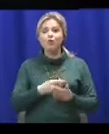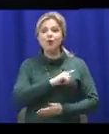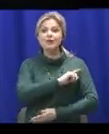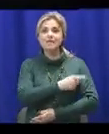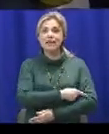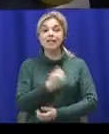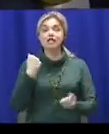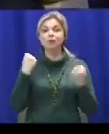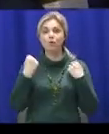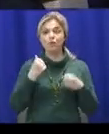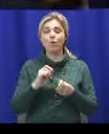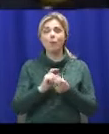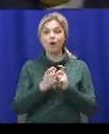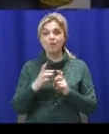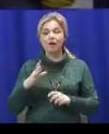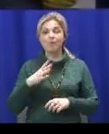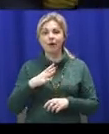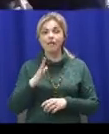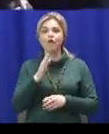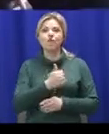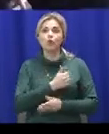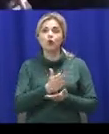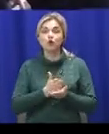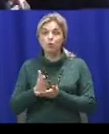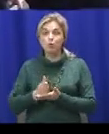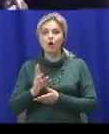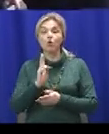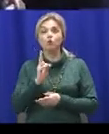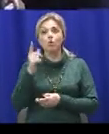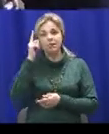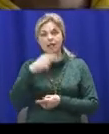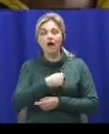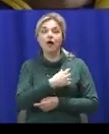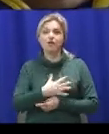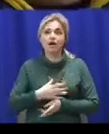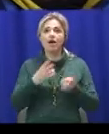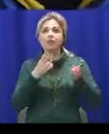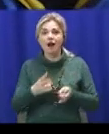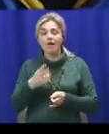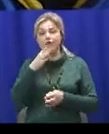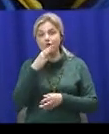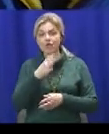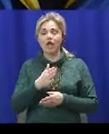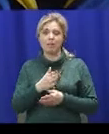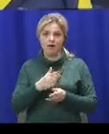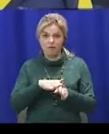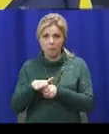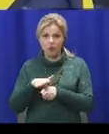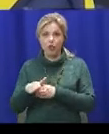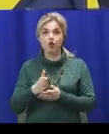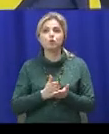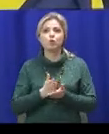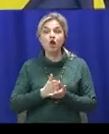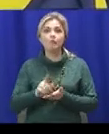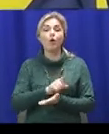боротьбі випробовували військовослужбовці та ветерани, які зазнали травм або поранень під час виконання службового обов'язку. В даний